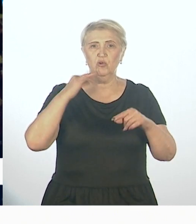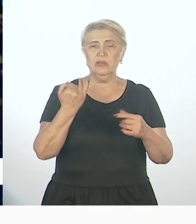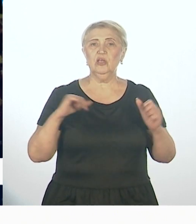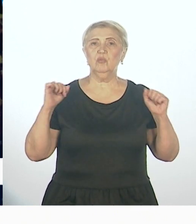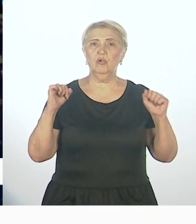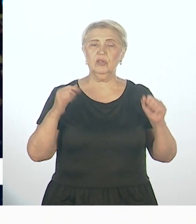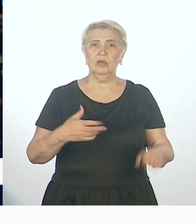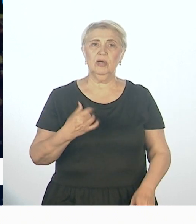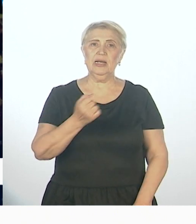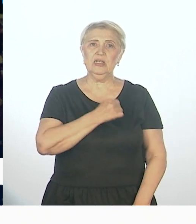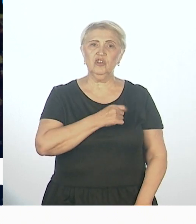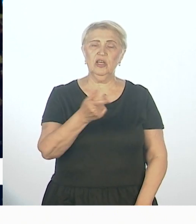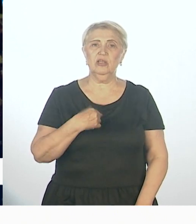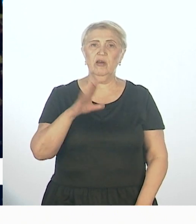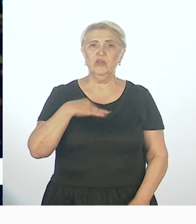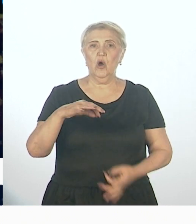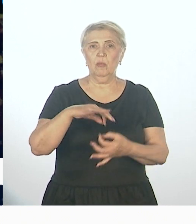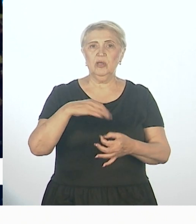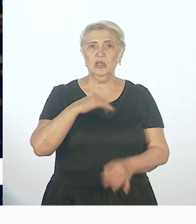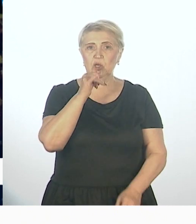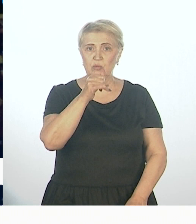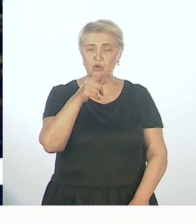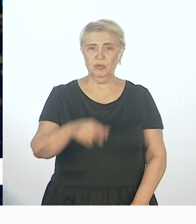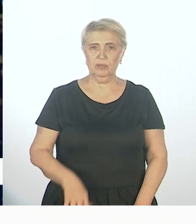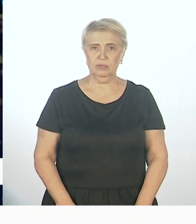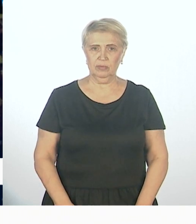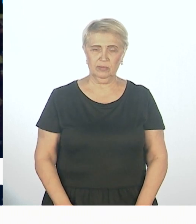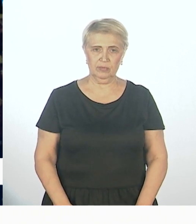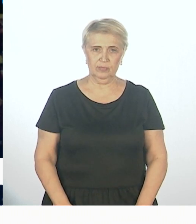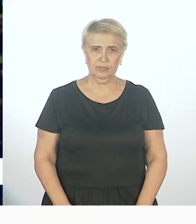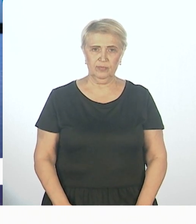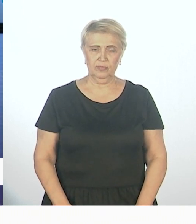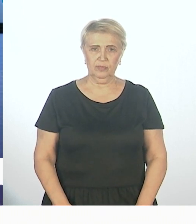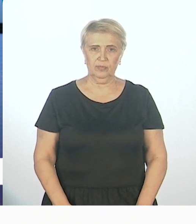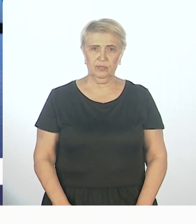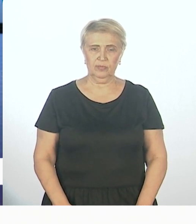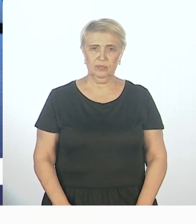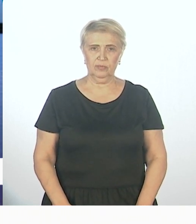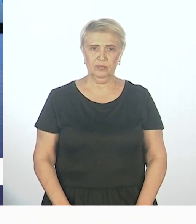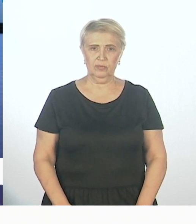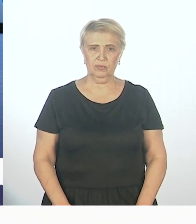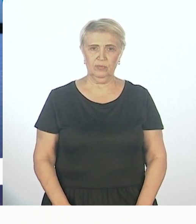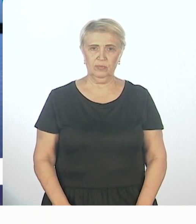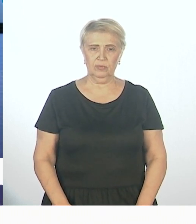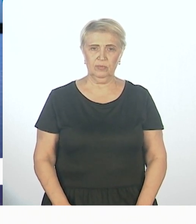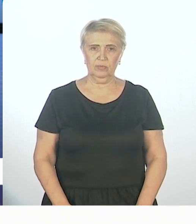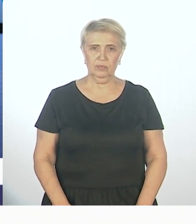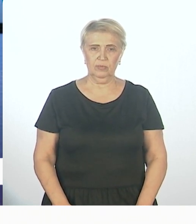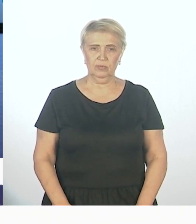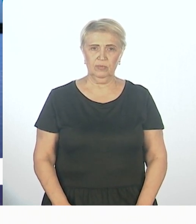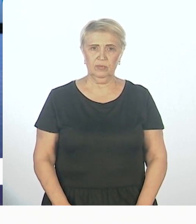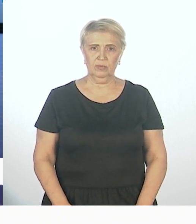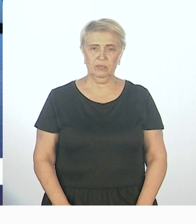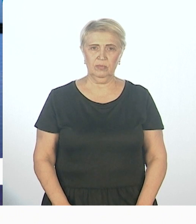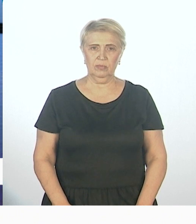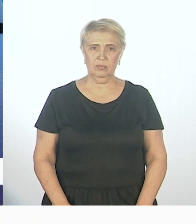-все. К сожалению, все мы обсудить не сможем, но я думаю, в другой раз. Буквально по 30 секунд.